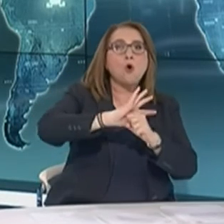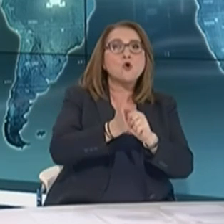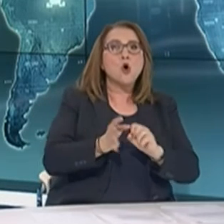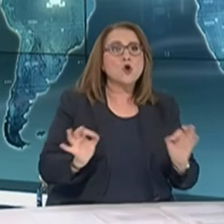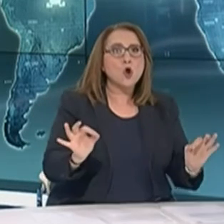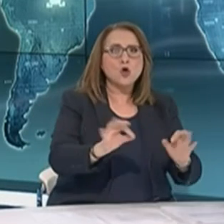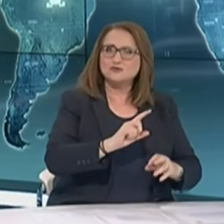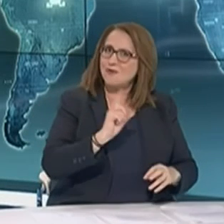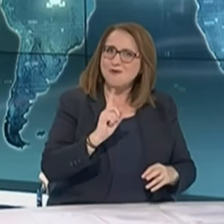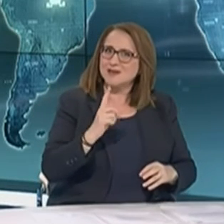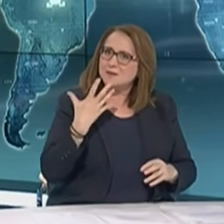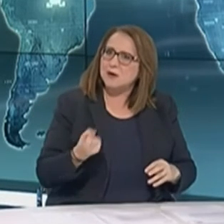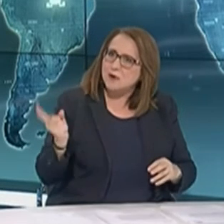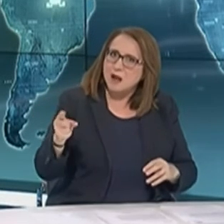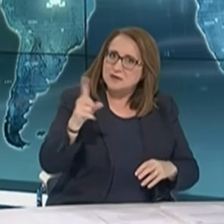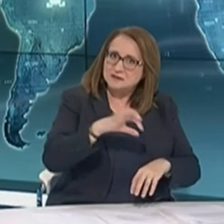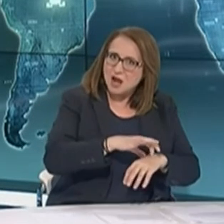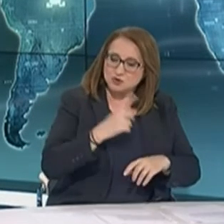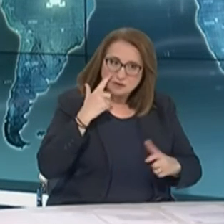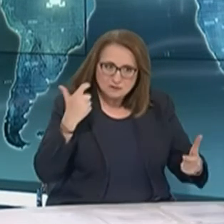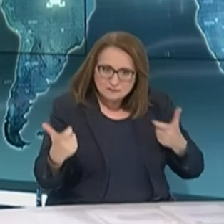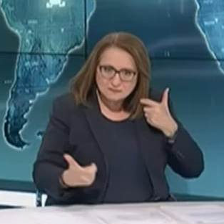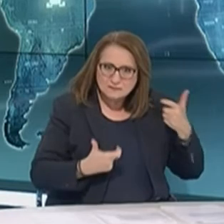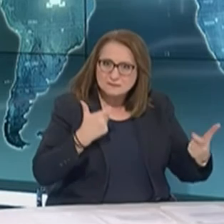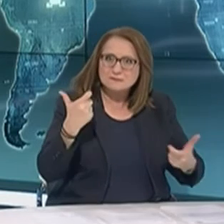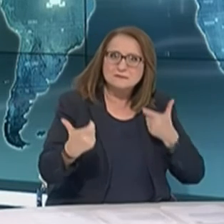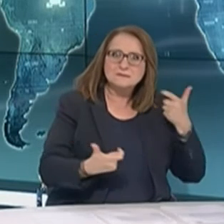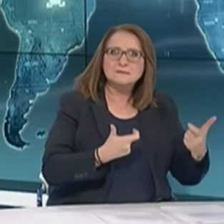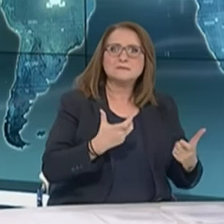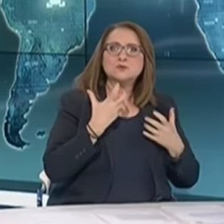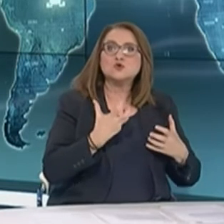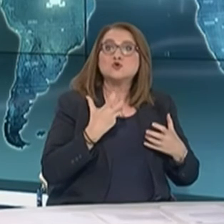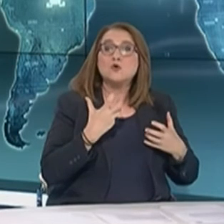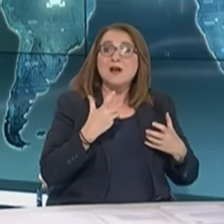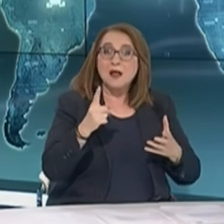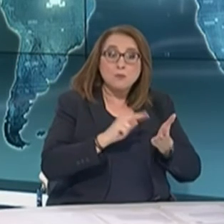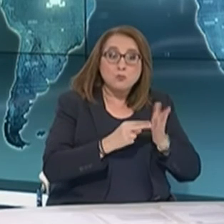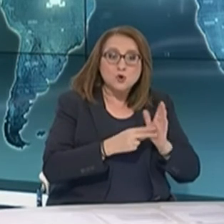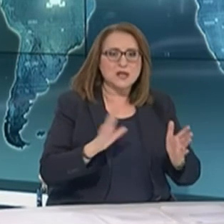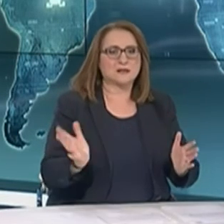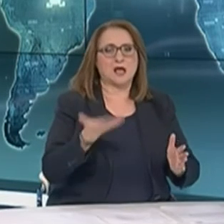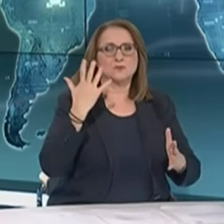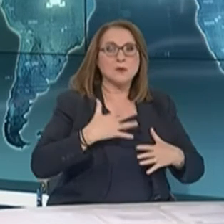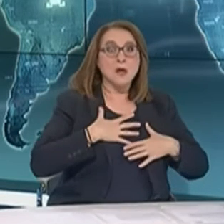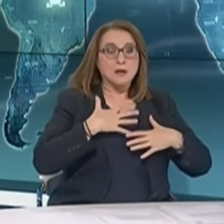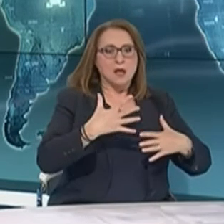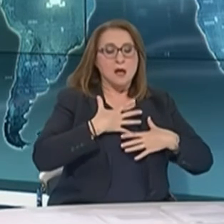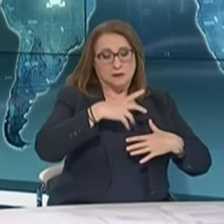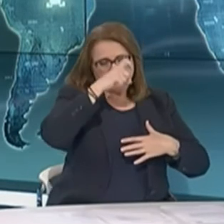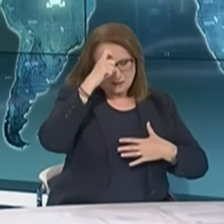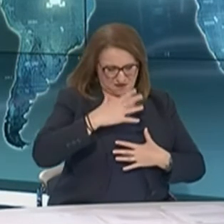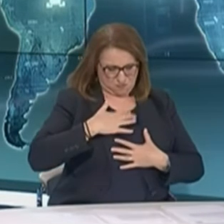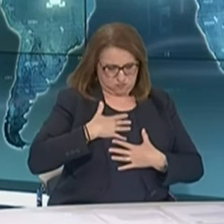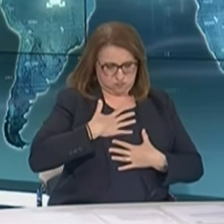κάποια άλλη κατάσταση. Γι' αυτό χρειάζεται επιφυλακή, επαγρήψη, γι' αυτό που ονομάζουμε σοβαρά συμπτώματα μια δυσκνία, ένας έντονος πόνος στο